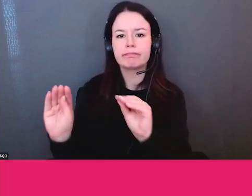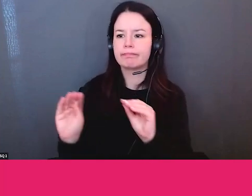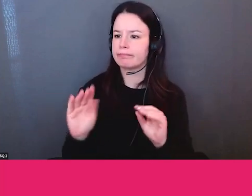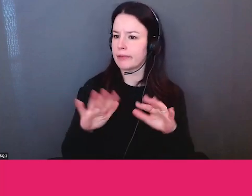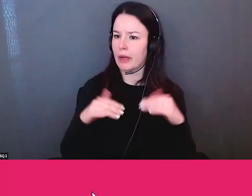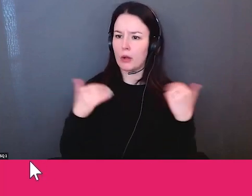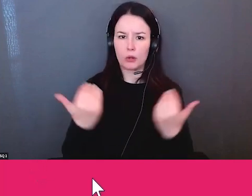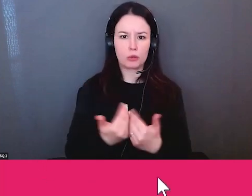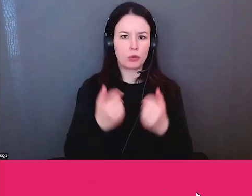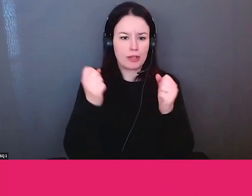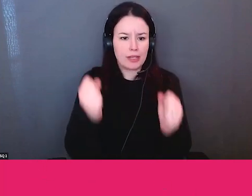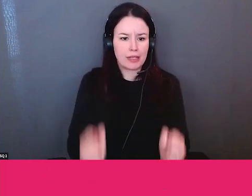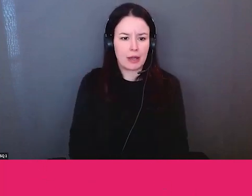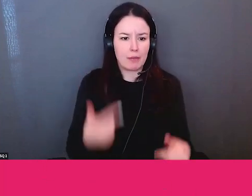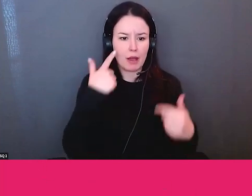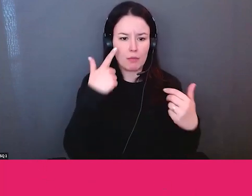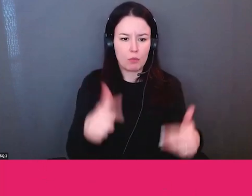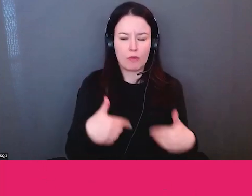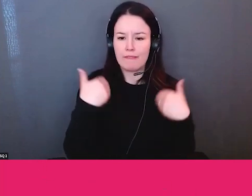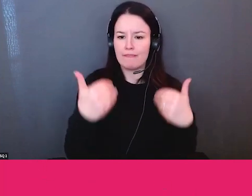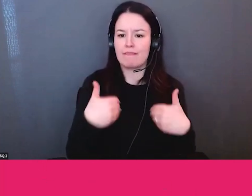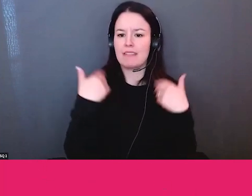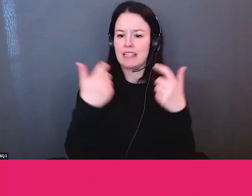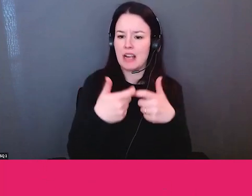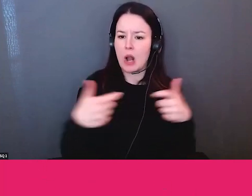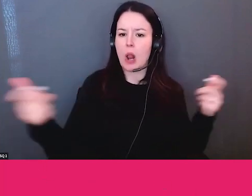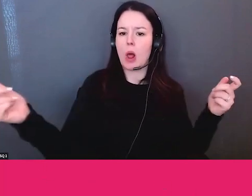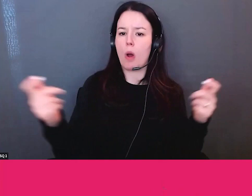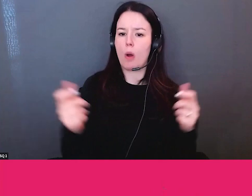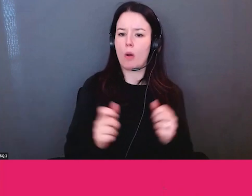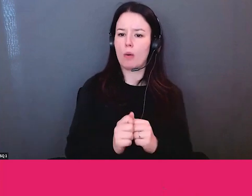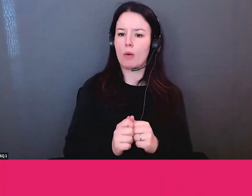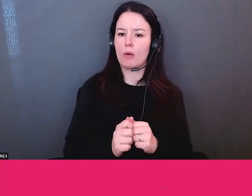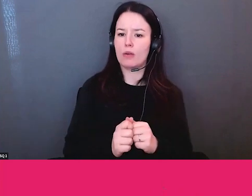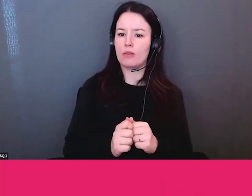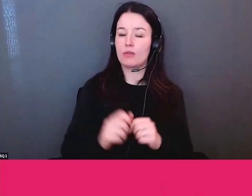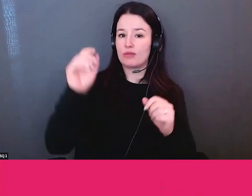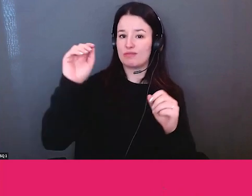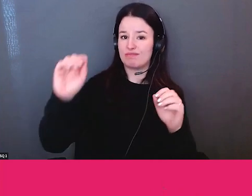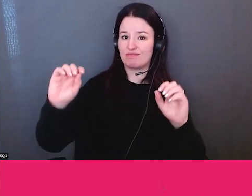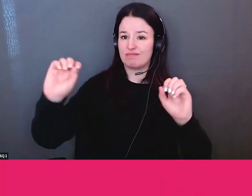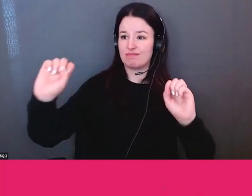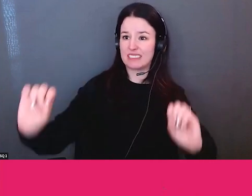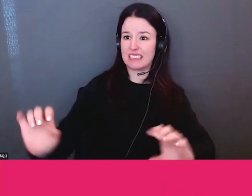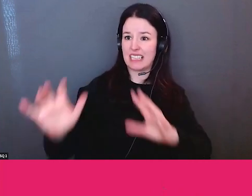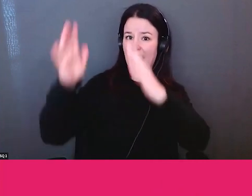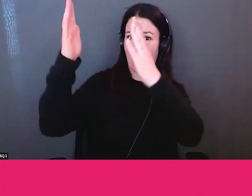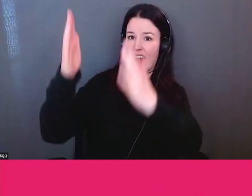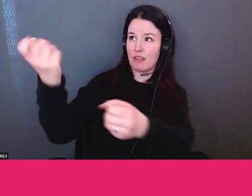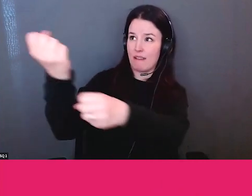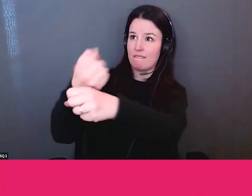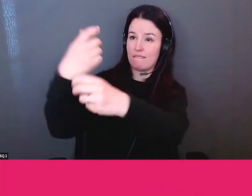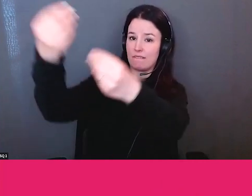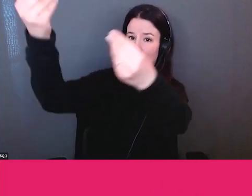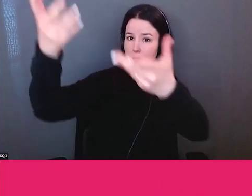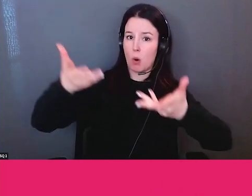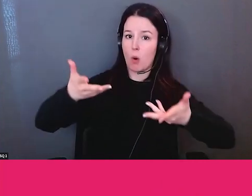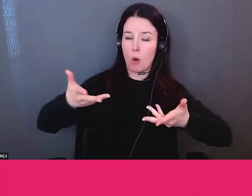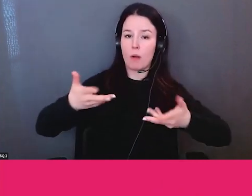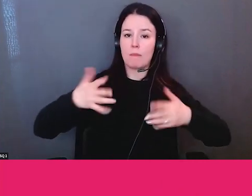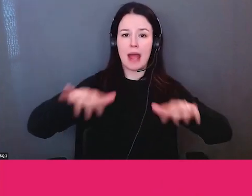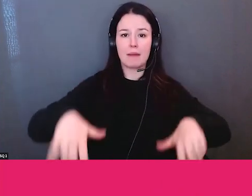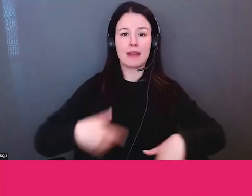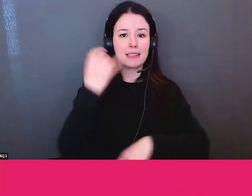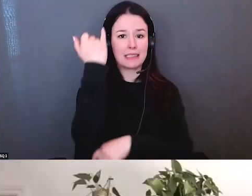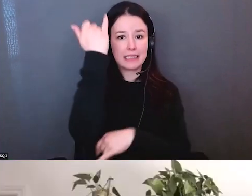à cela et vous pouvez vous imaginer là j'étais là avec Alec et un groupe de jeunes autortones